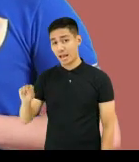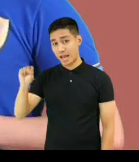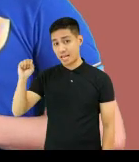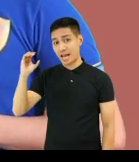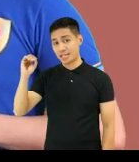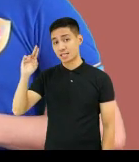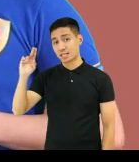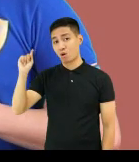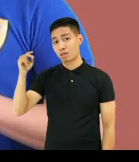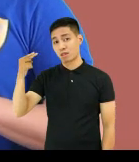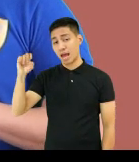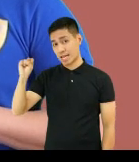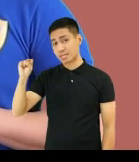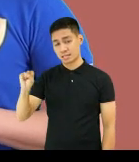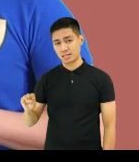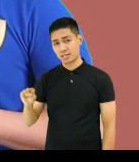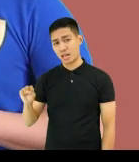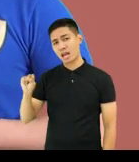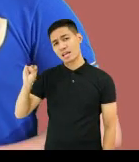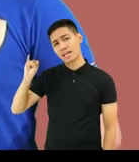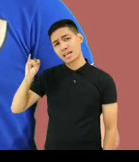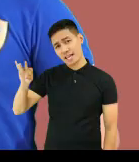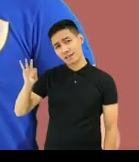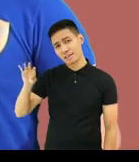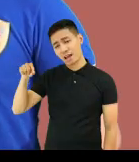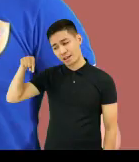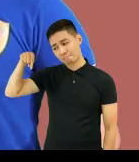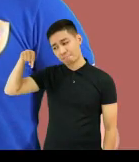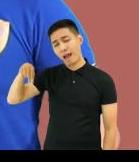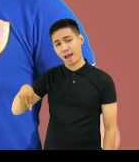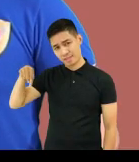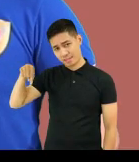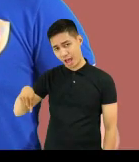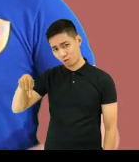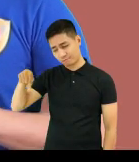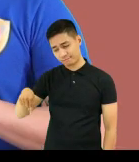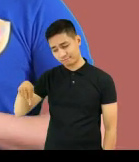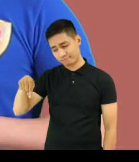Timog naman ang direksyon kung ito ay nakaturo sa ibaba.